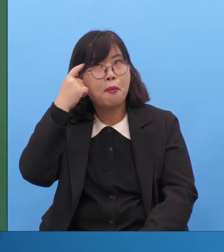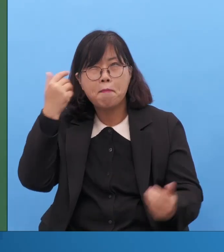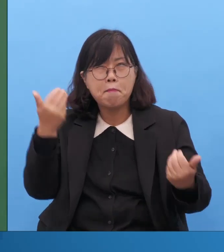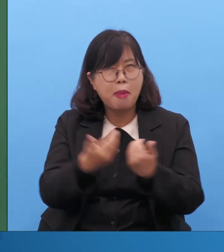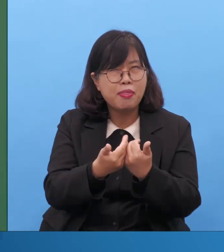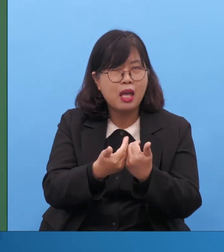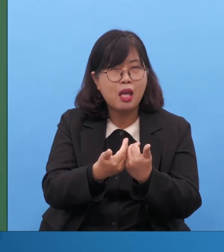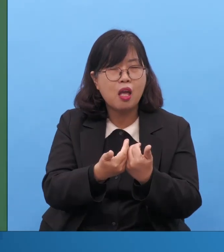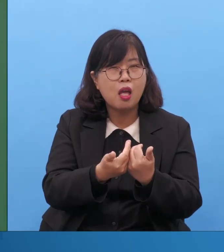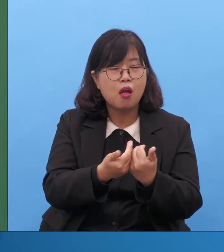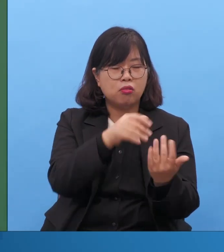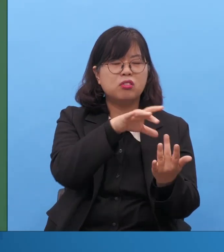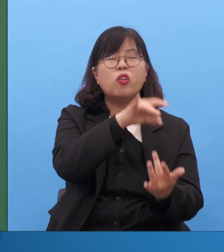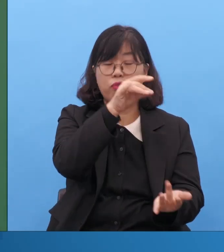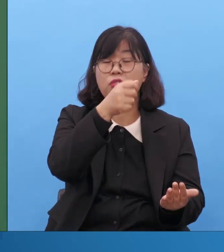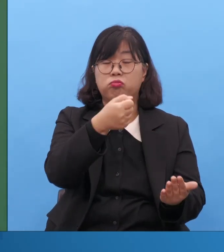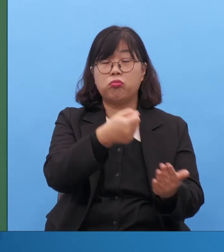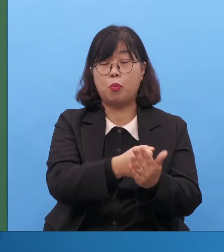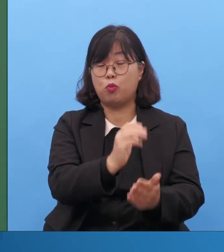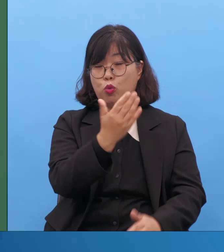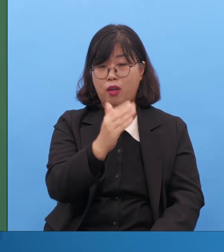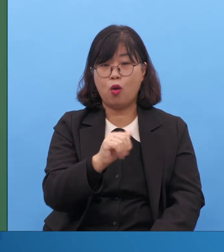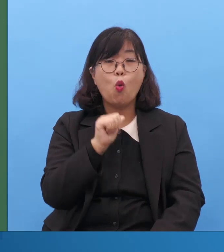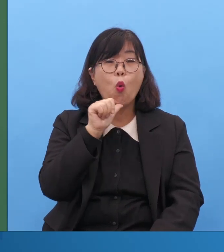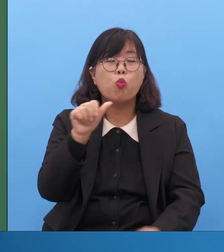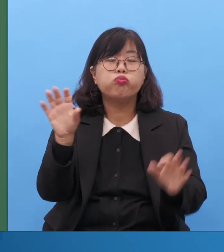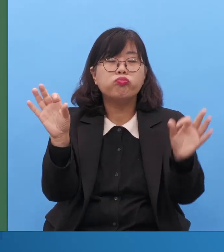굳이 40일 안 해도 하루에 5분 맴도 돼요